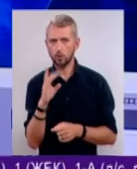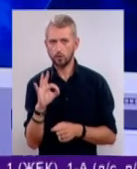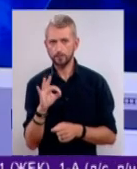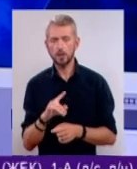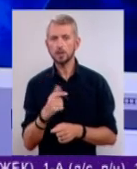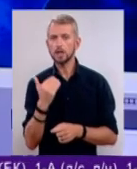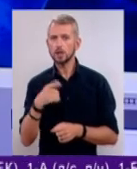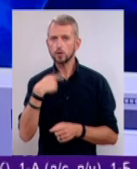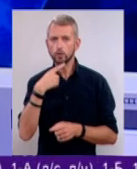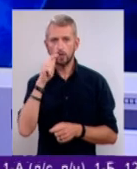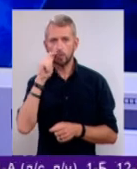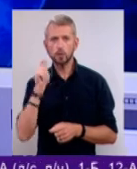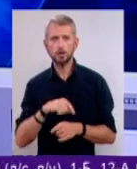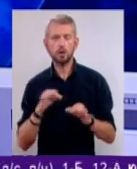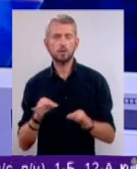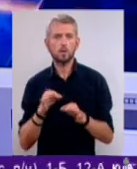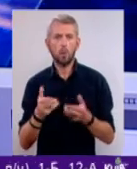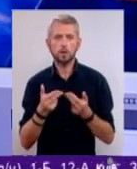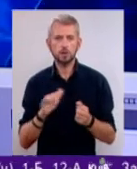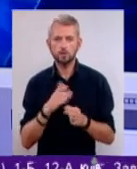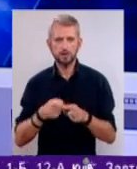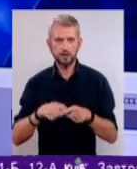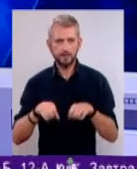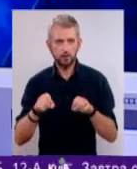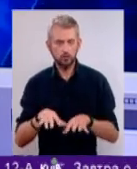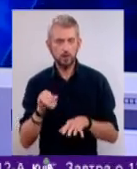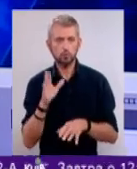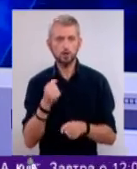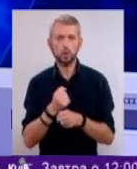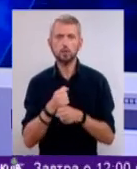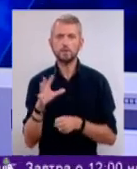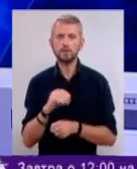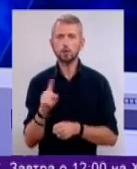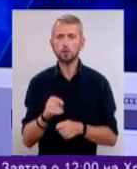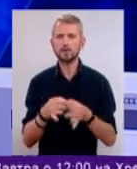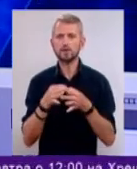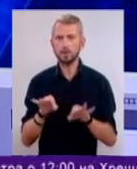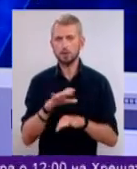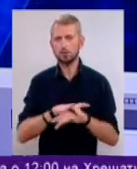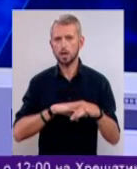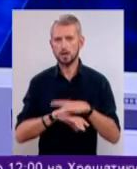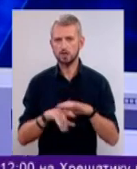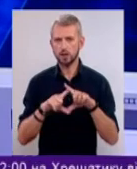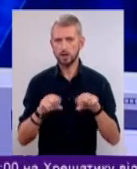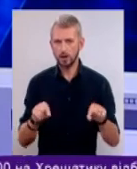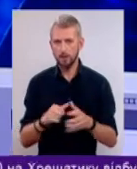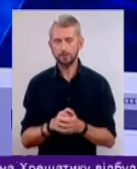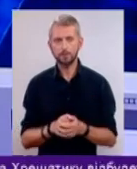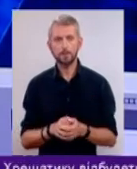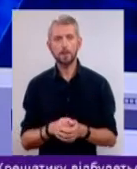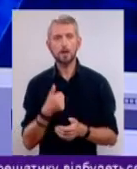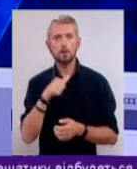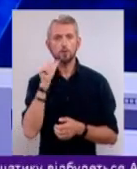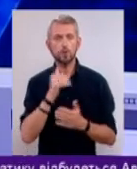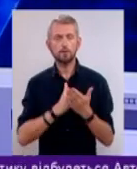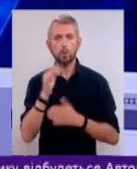За її словами, Україна ніколи не визнає цей вердикт та робитиме все, аби звільнити бранців Кремля. Нагадаю, напередодні